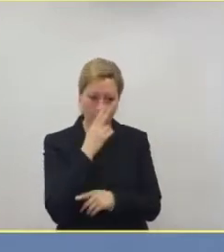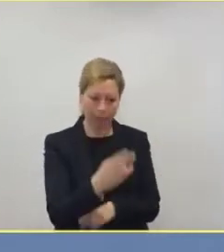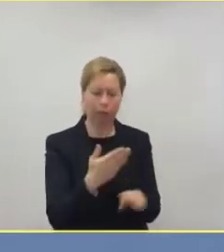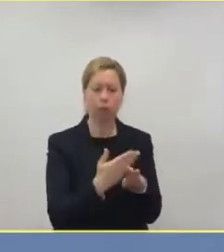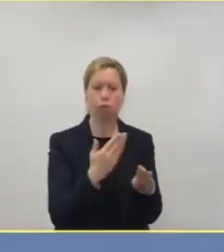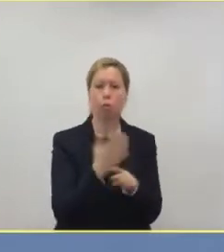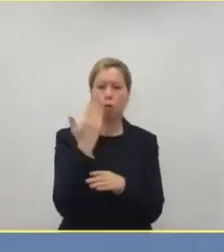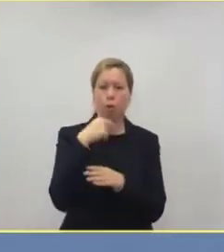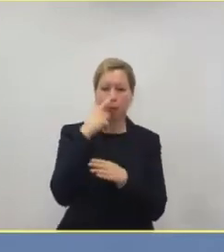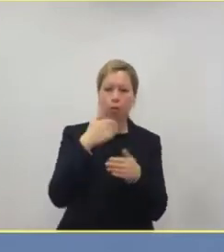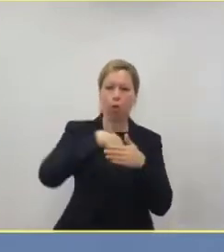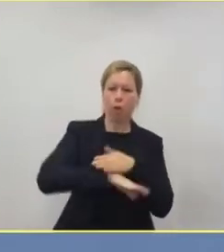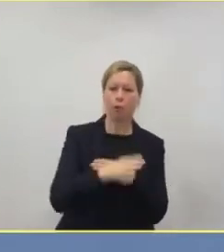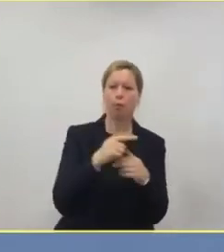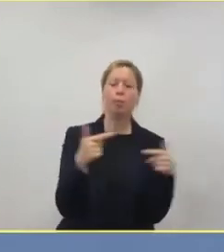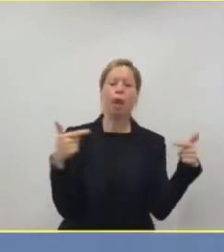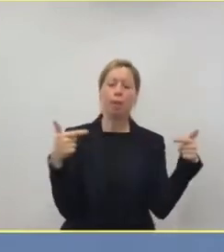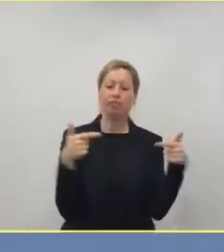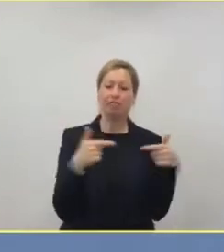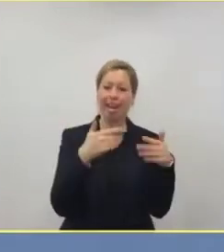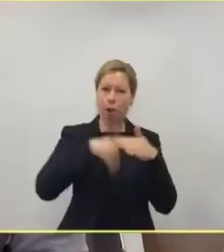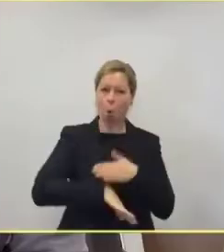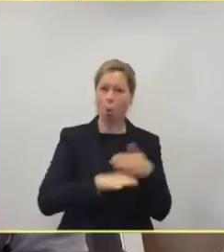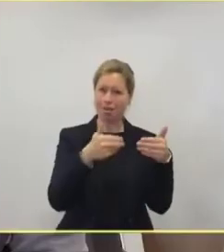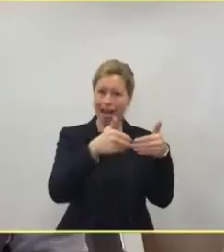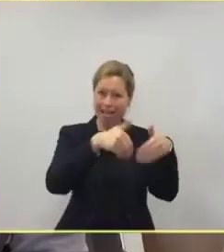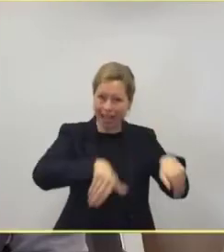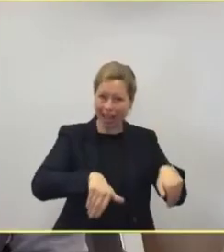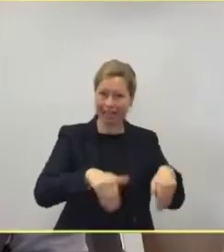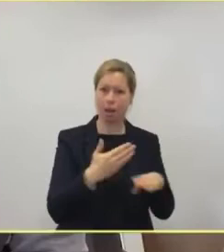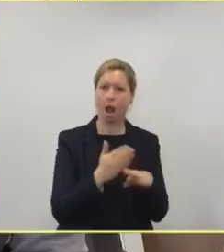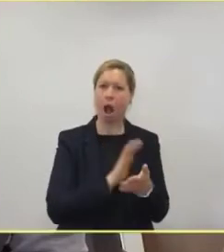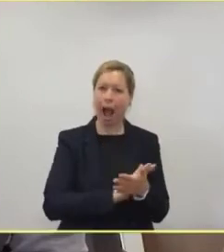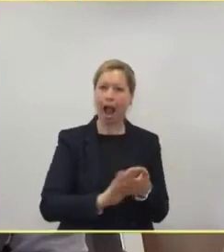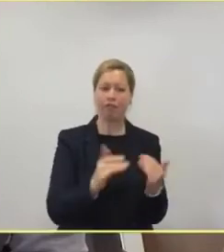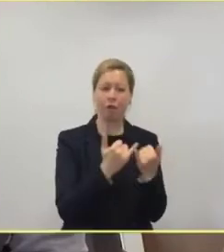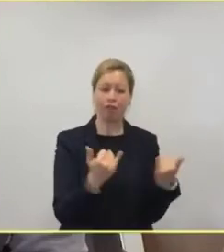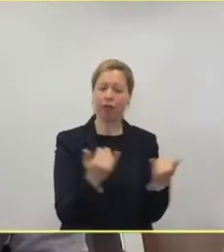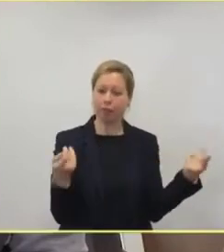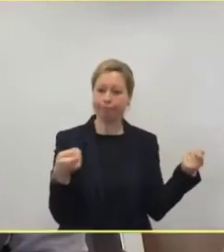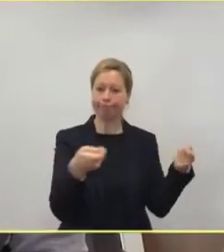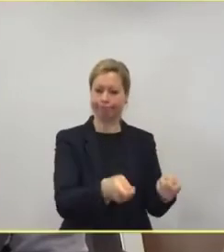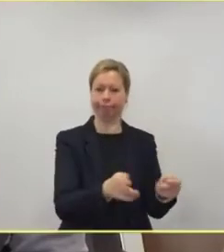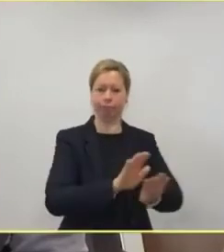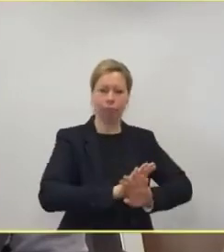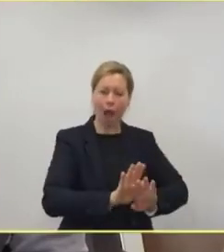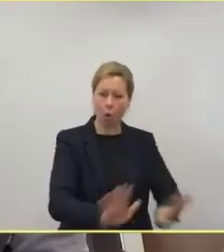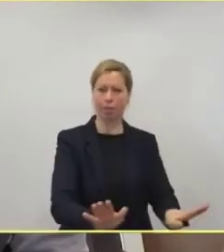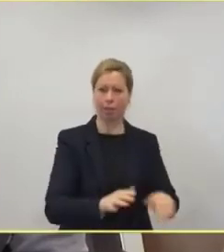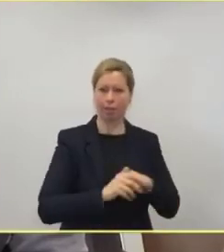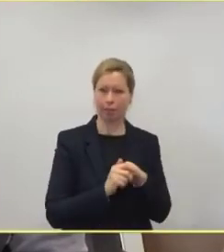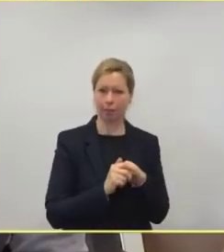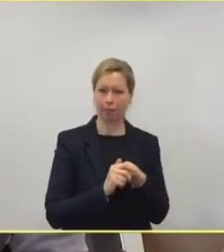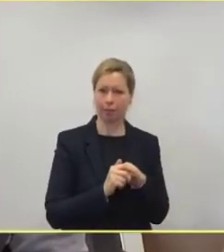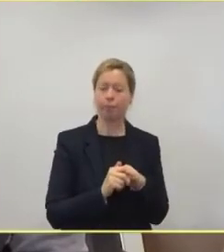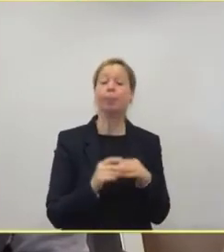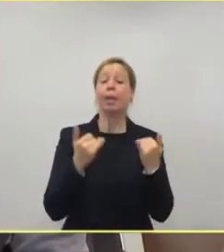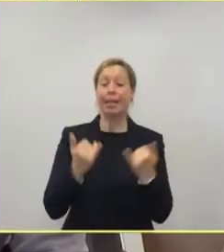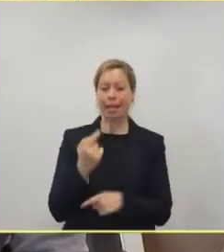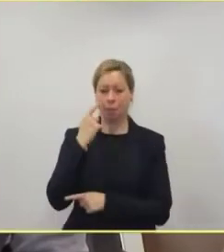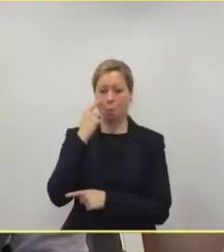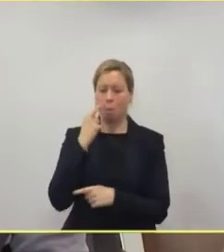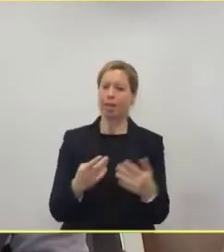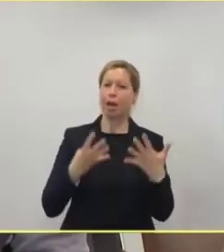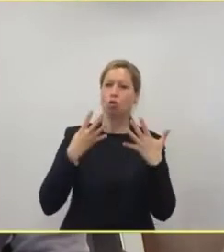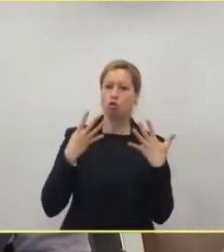Pflegepersonaluntergrenzen, aus der Not heraus auszusetzen. Das andere ist, wir haben diese 29.000 Betten, und